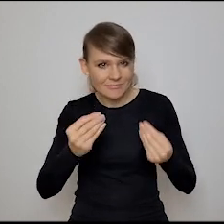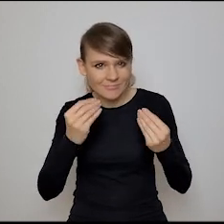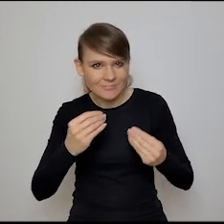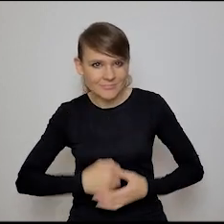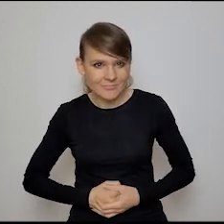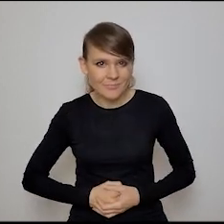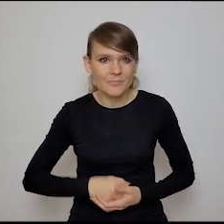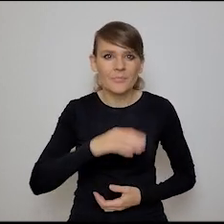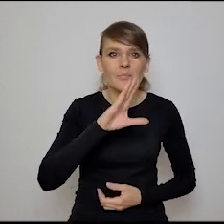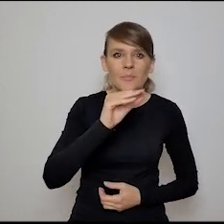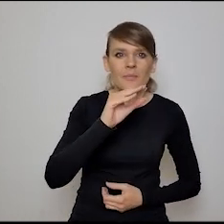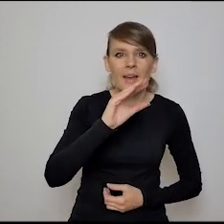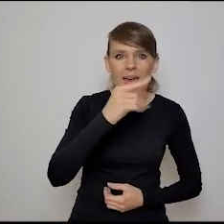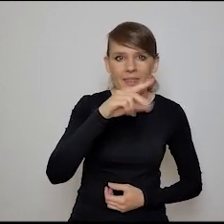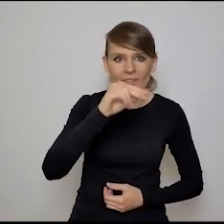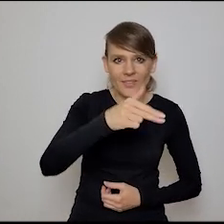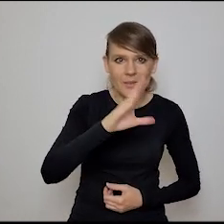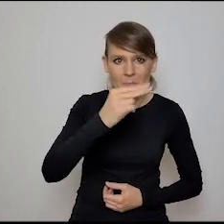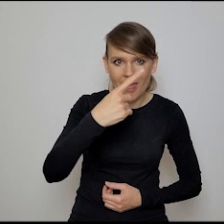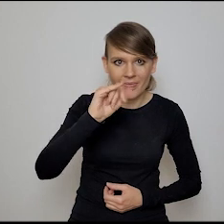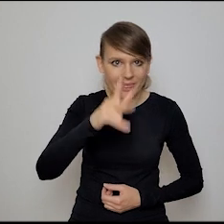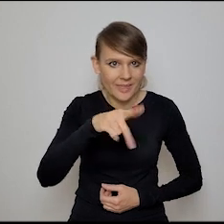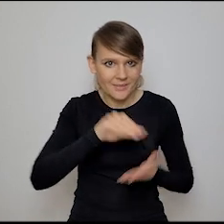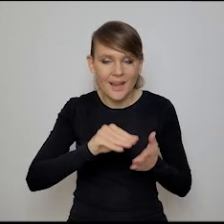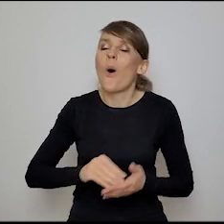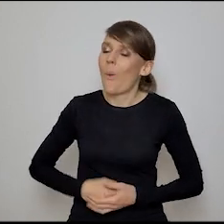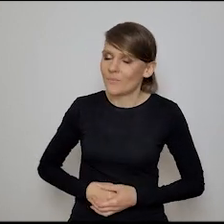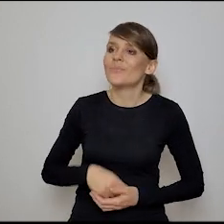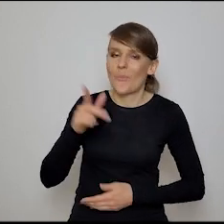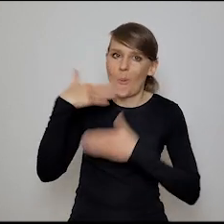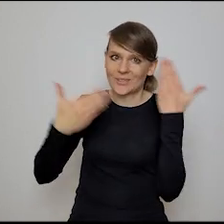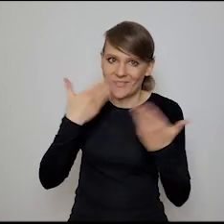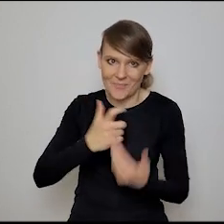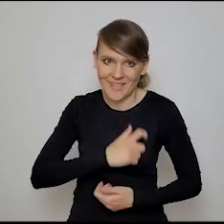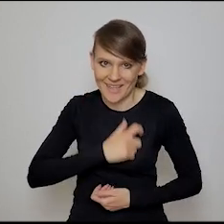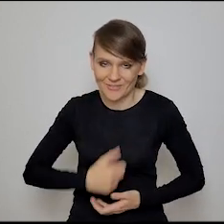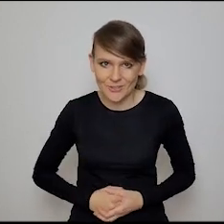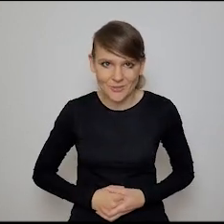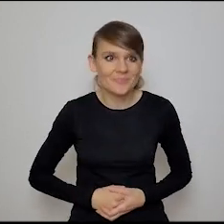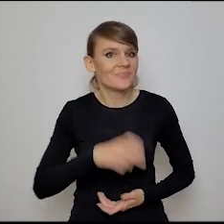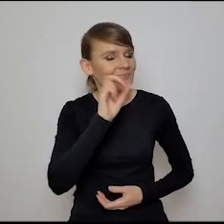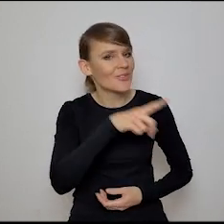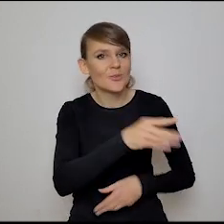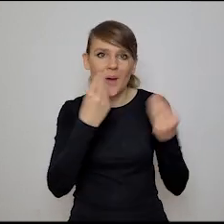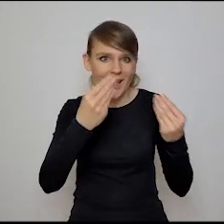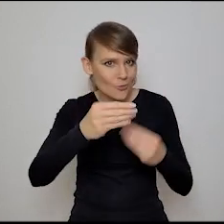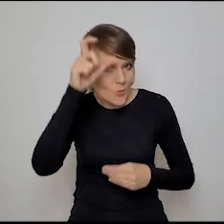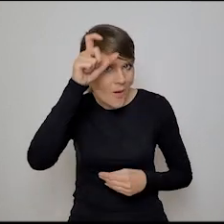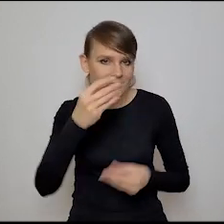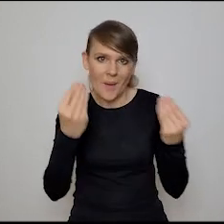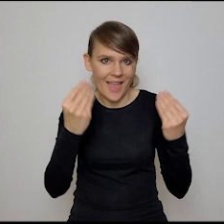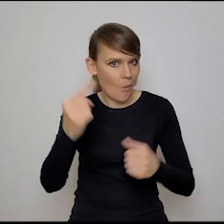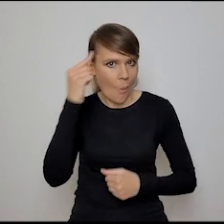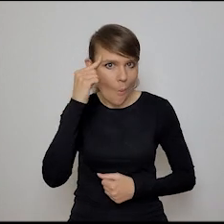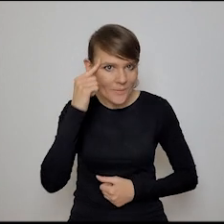czyli Edwin Bendyk, że... prawda, to już pozdrawiamy, najserdeczniej. No, w ogóle właśnie wspaniały człowiek i wspaniały